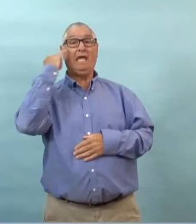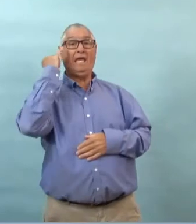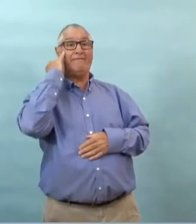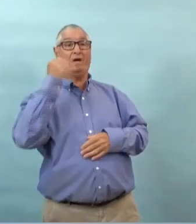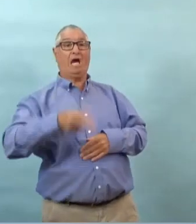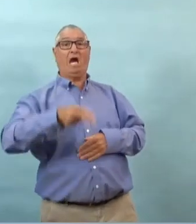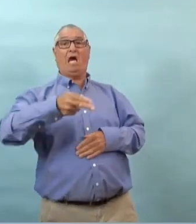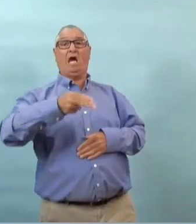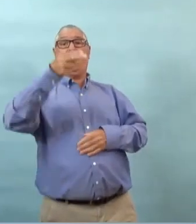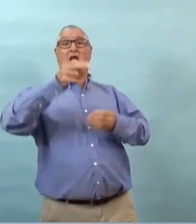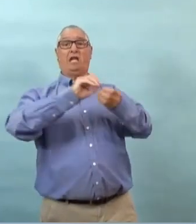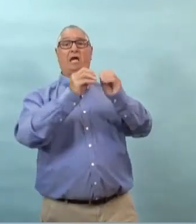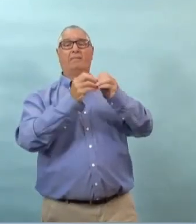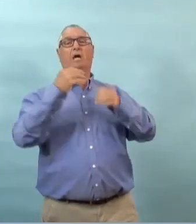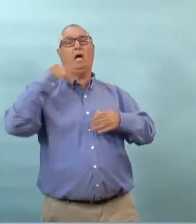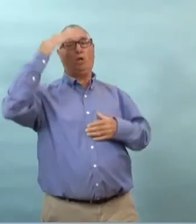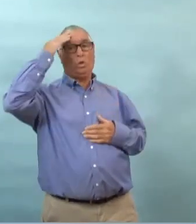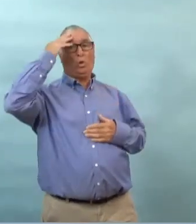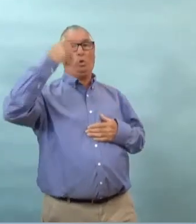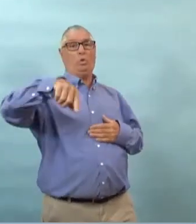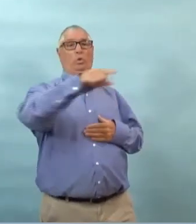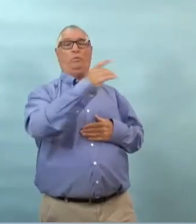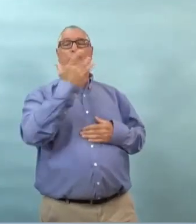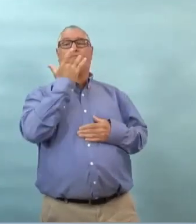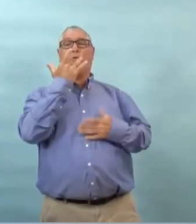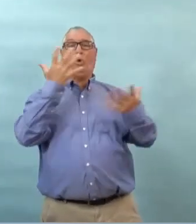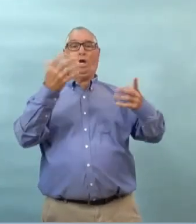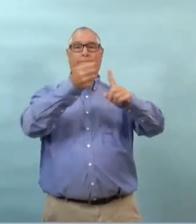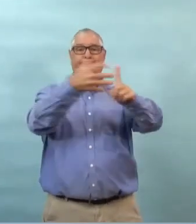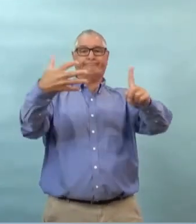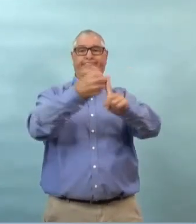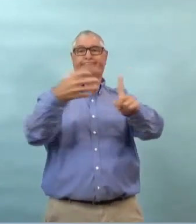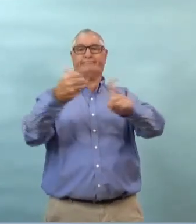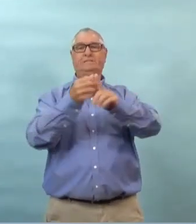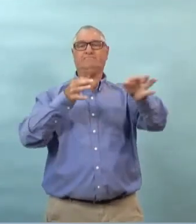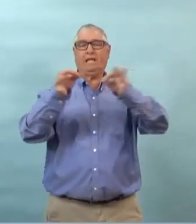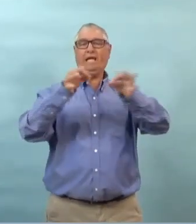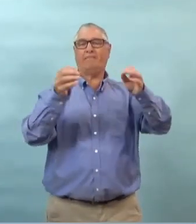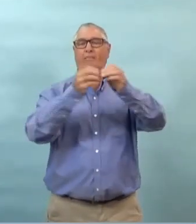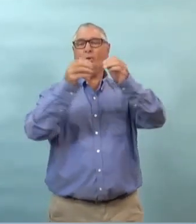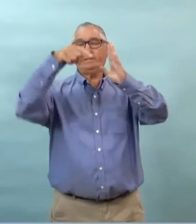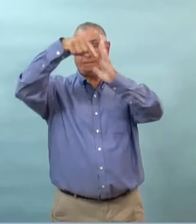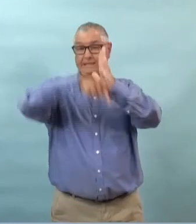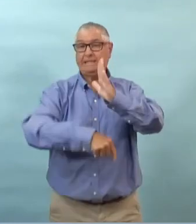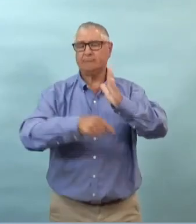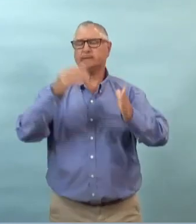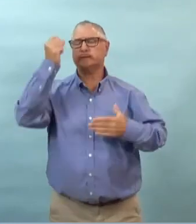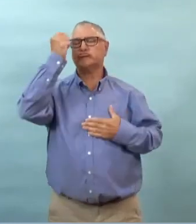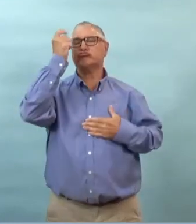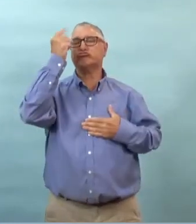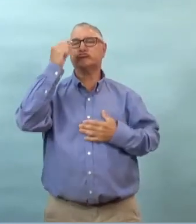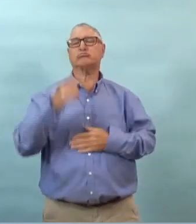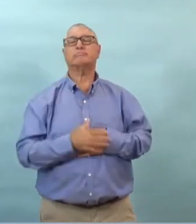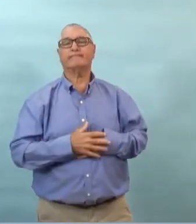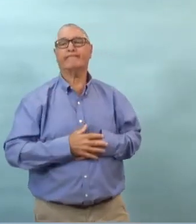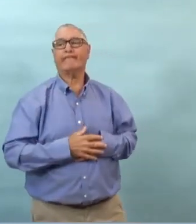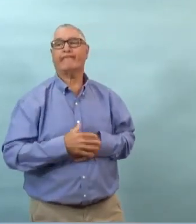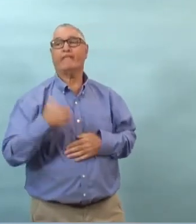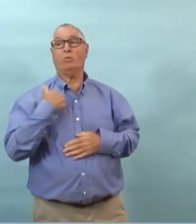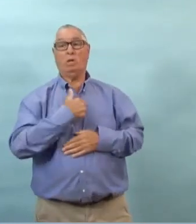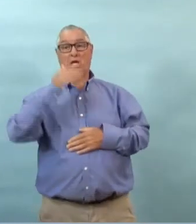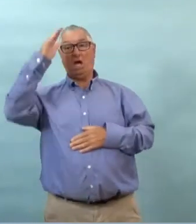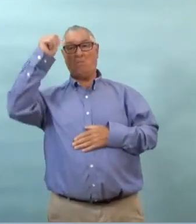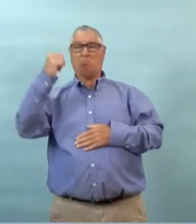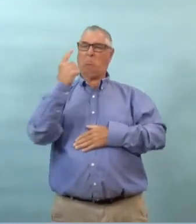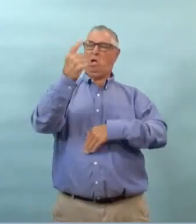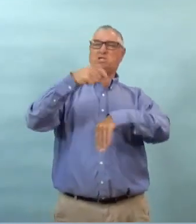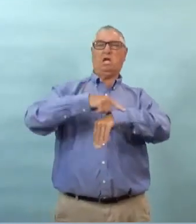dites lorsqu'il y a un chiffre aussi important que ça pour une journée c'est certainement mieux si on peut arriver avec une explication donc c